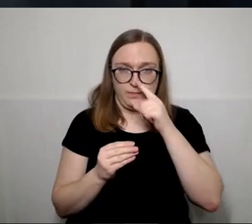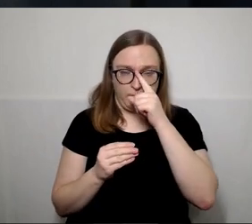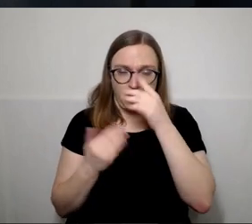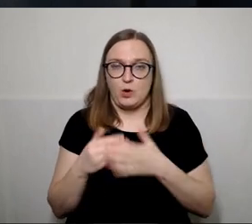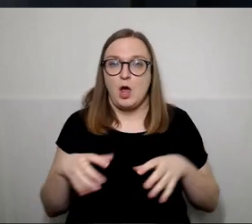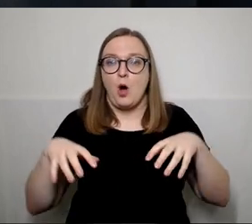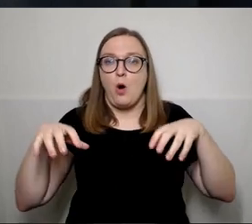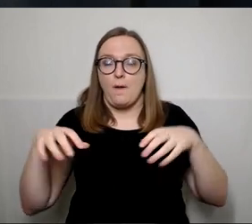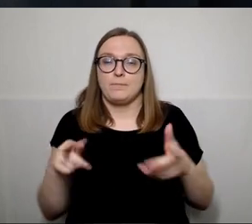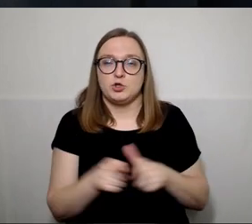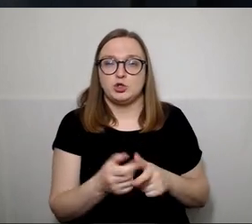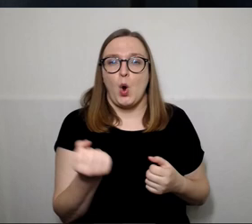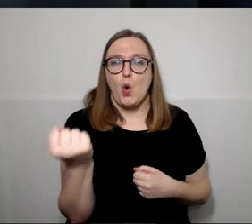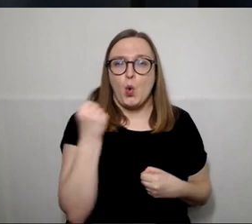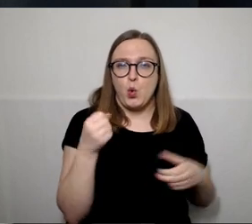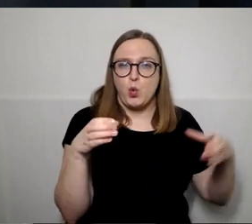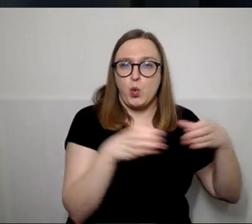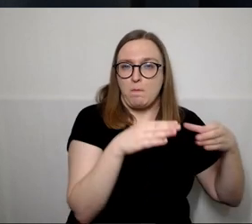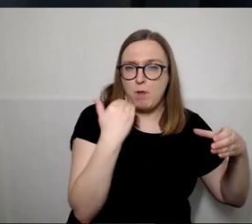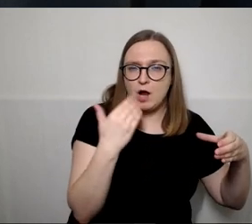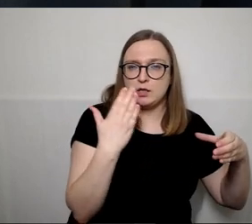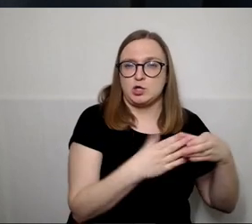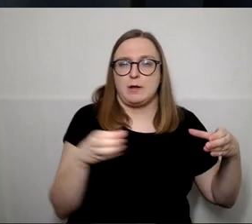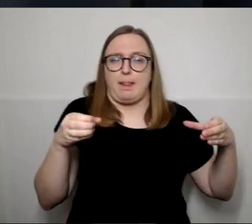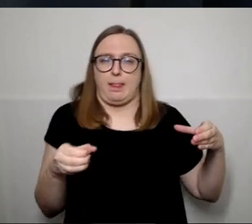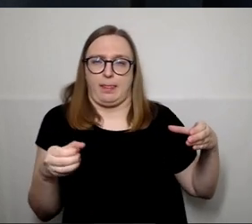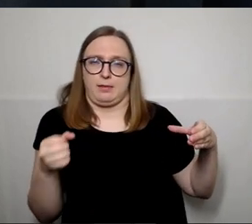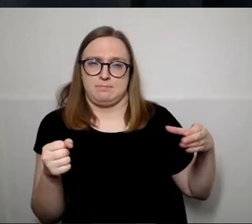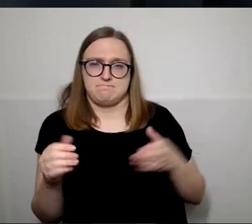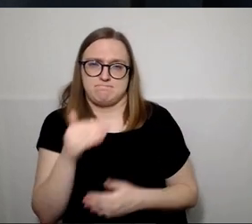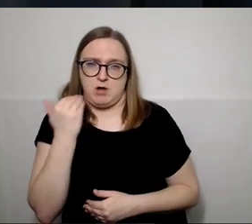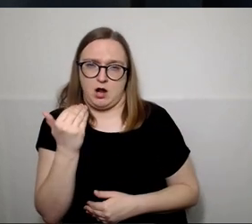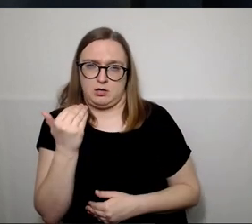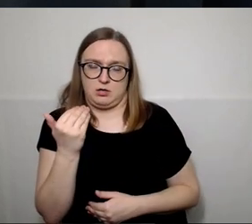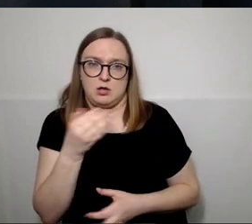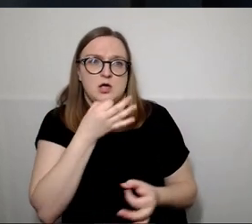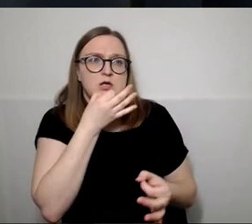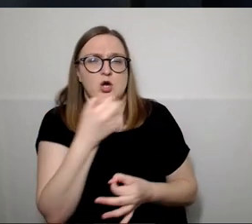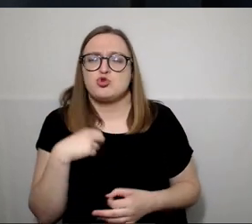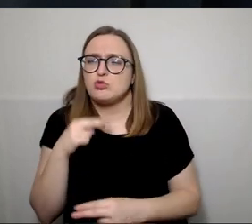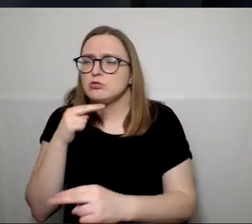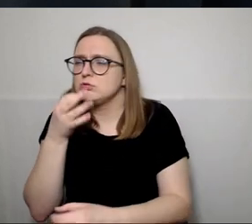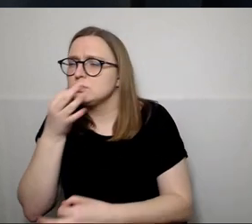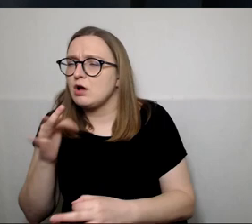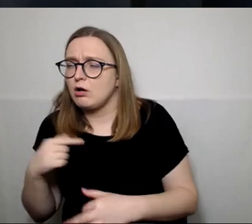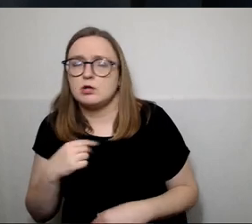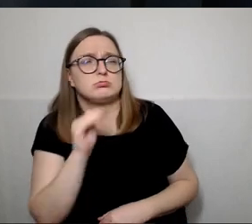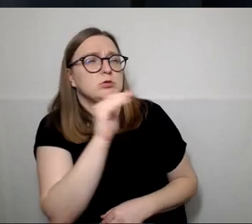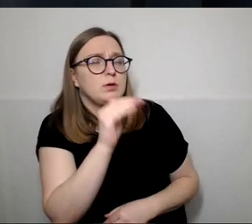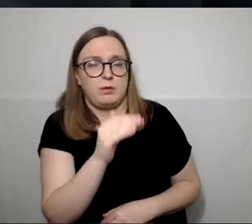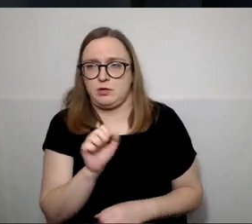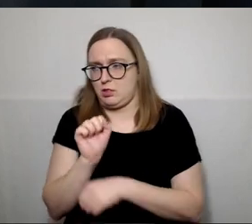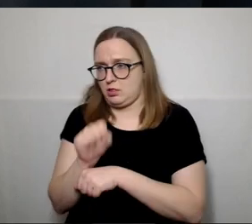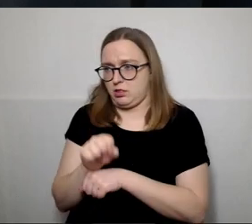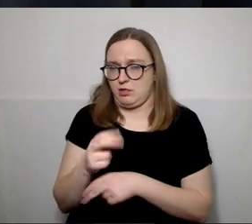prieštaraujantį tam dalykui, jeigu mes neatsižvelgiam į gyventojų norus, neatsižvelgiam į tai, kur žmonės pagėdauja,